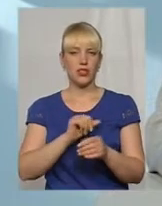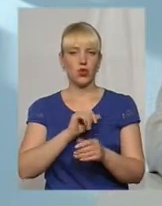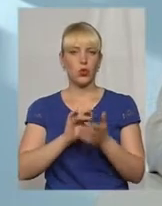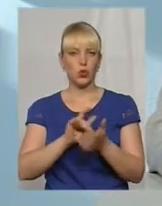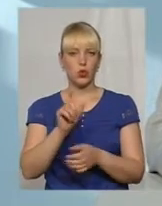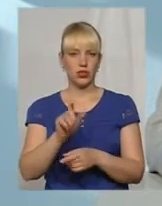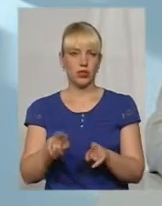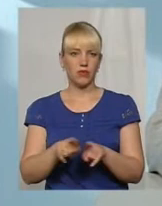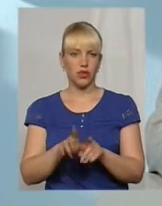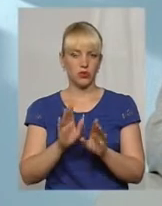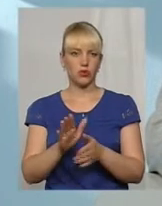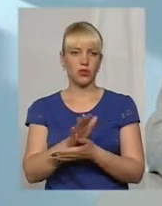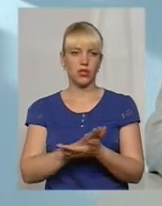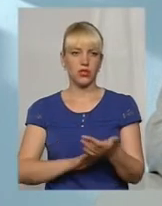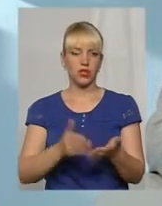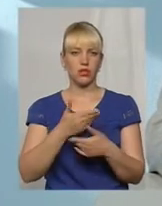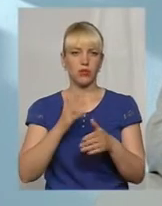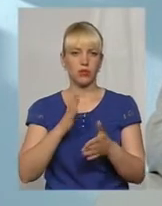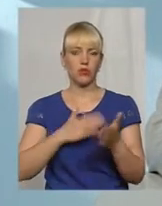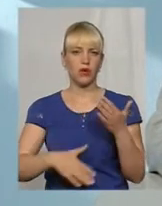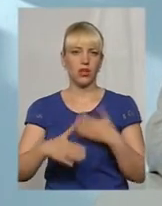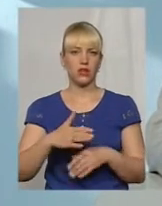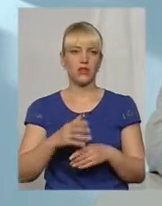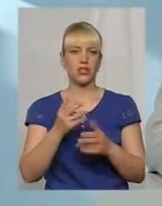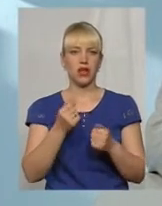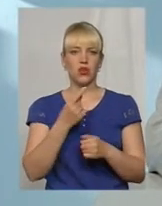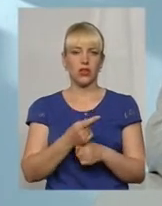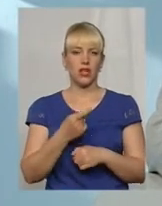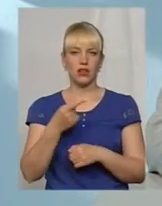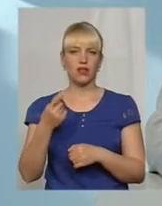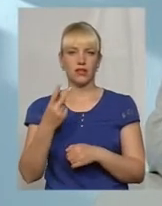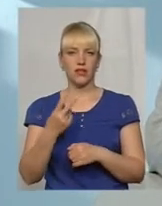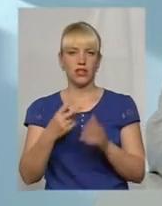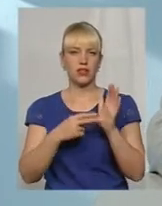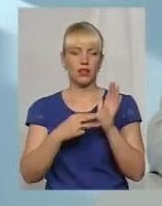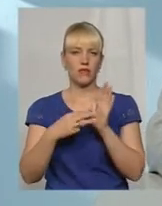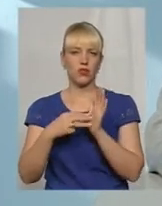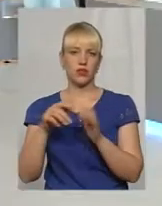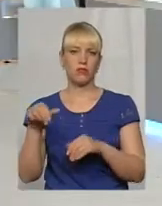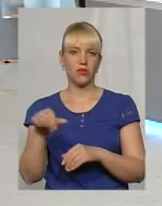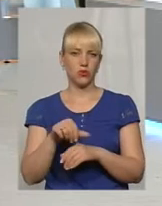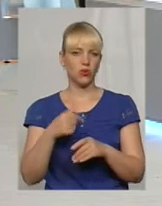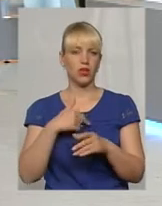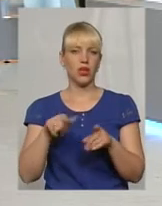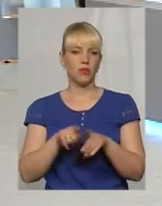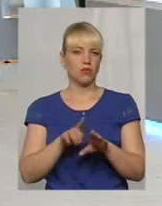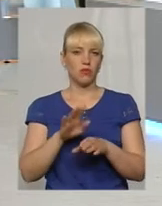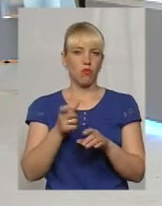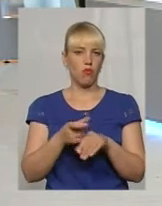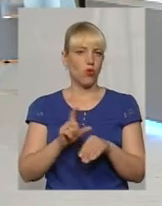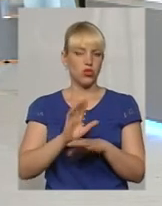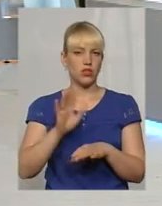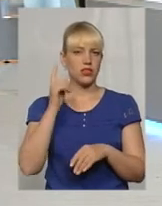Думаю, такому ж русле це буде продовжуватися, і ми будемо радуватися, да, одна, две, ну, 7-8 минут, ми, честно, більше і не зрозуміли, як це все відбувало.